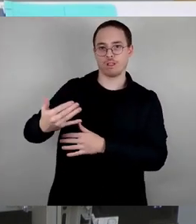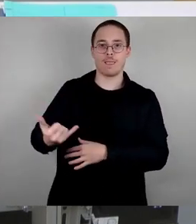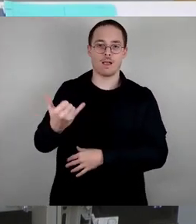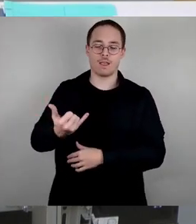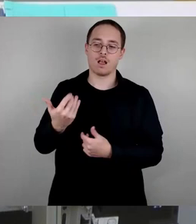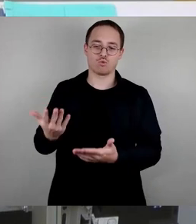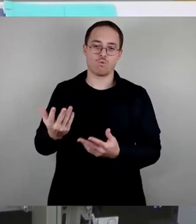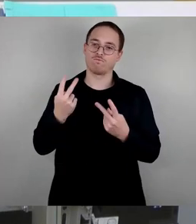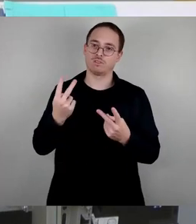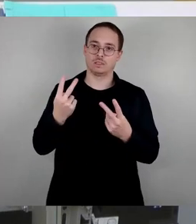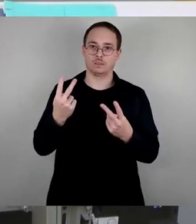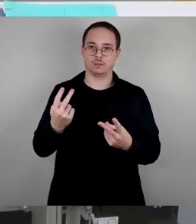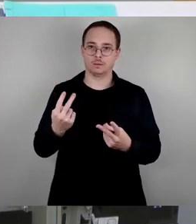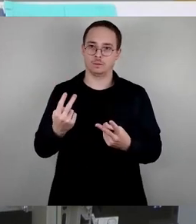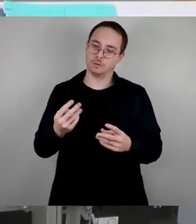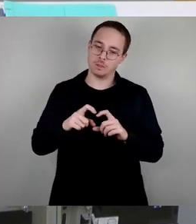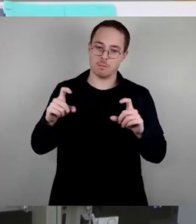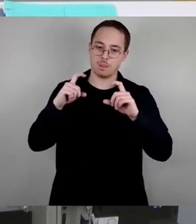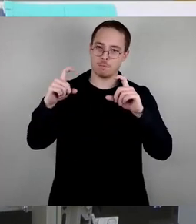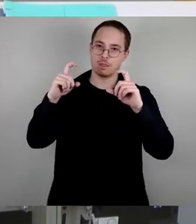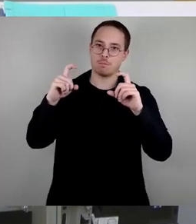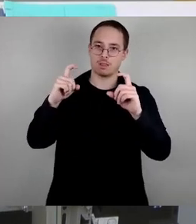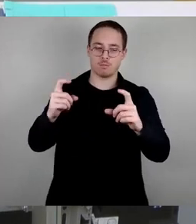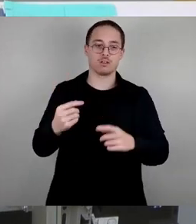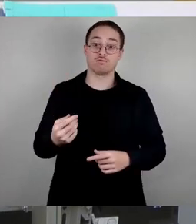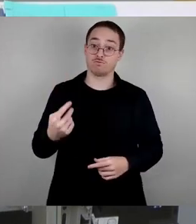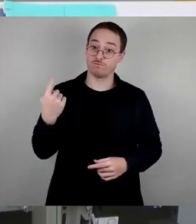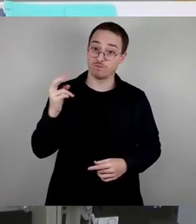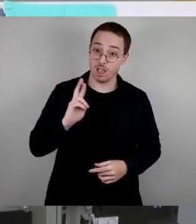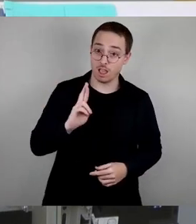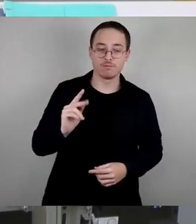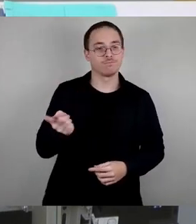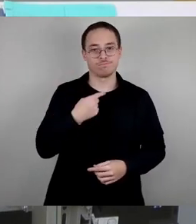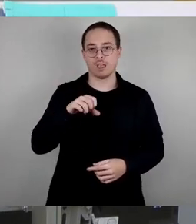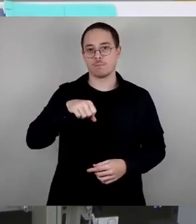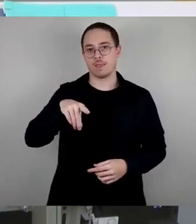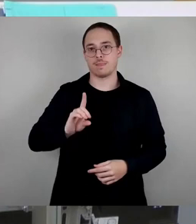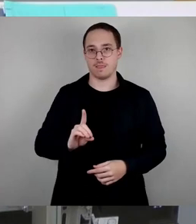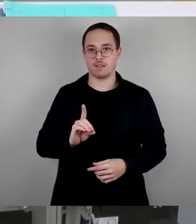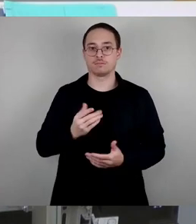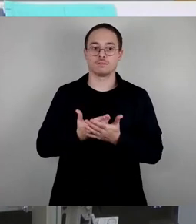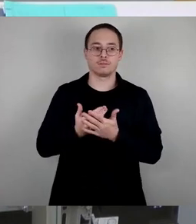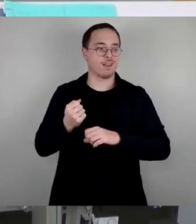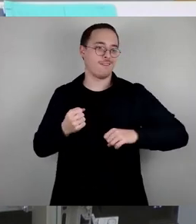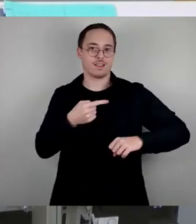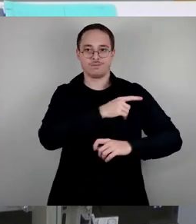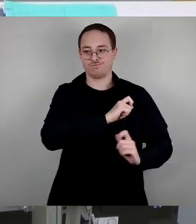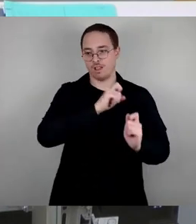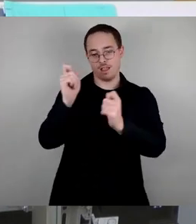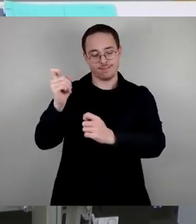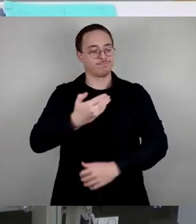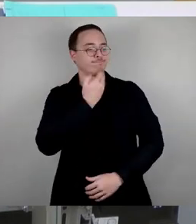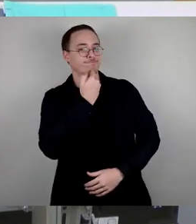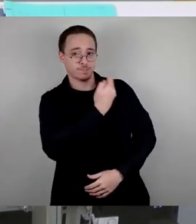Und insofern sind wir den Linken sehr dankbar, dass sie heute die Aktuelle Stunde beantragt haben, damit wir das an dieser Stelle auch nochmal zusammenfassend